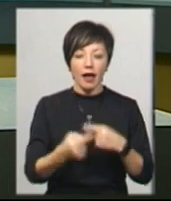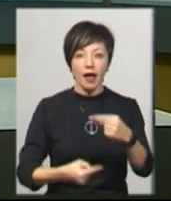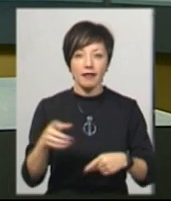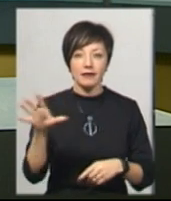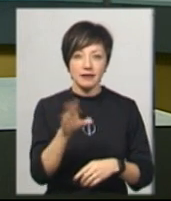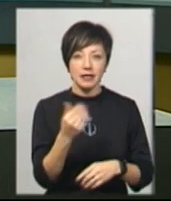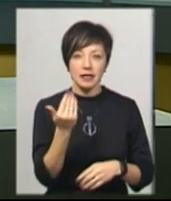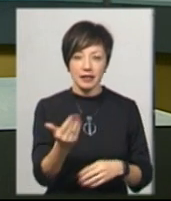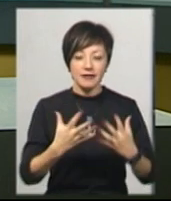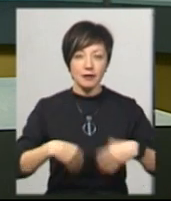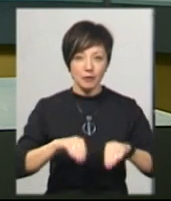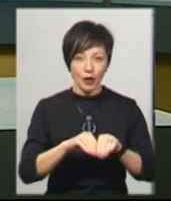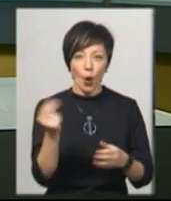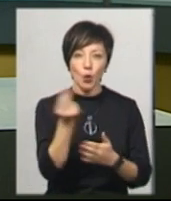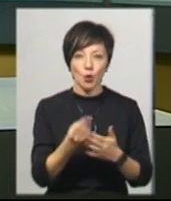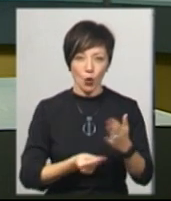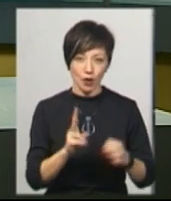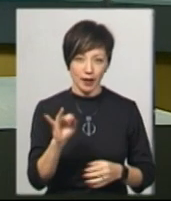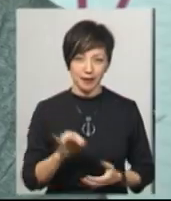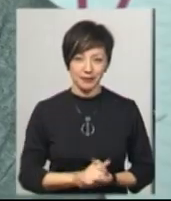бо всі в її родині художники.